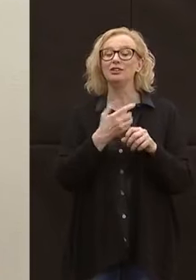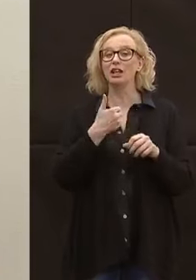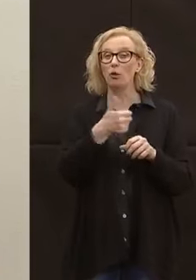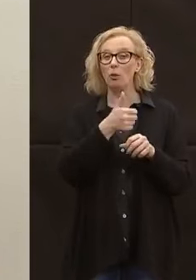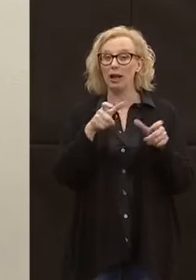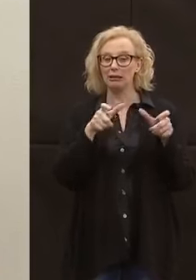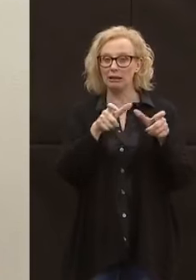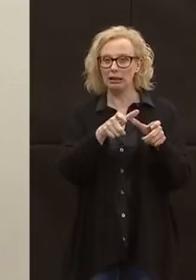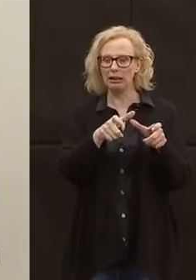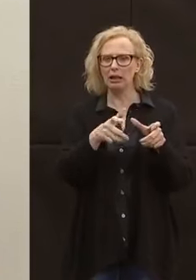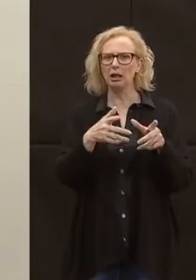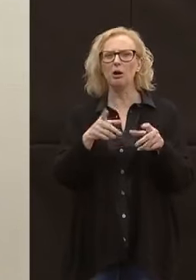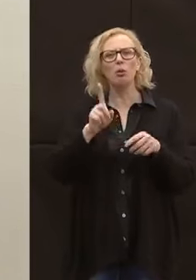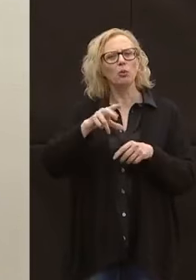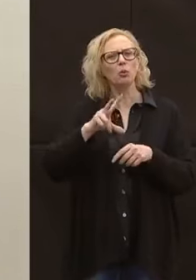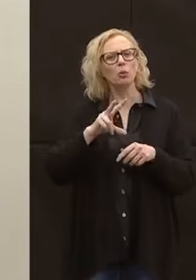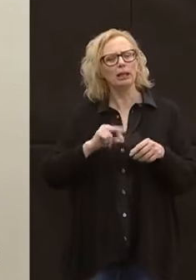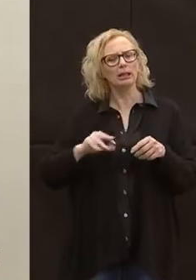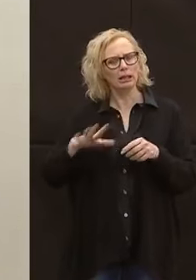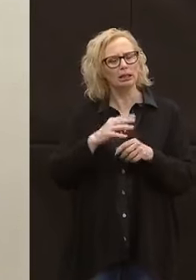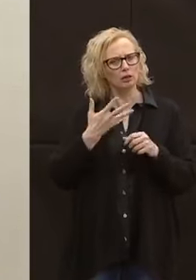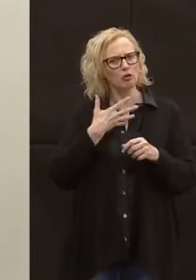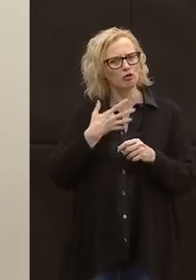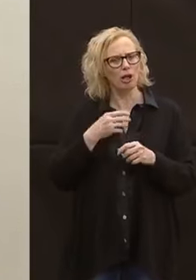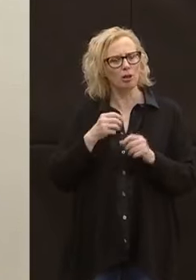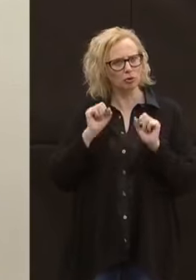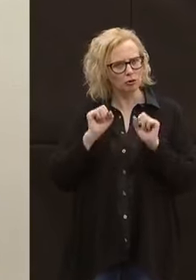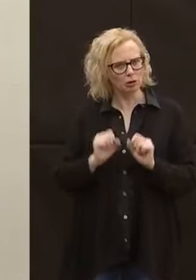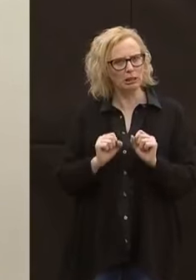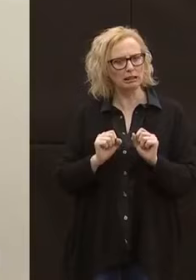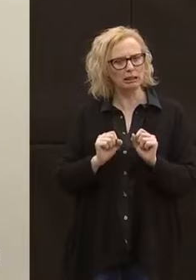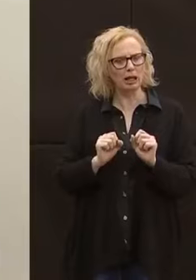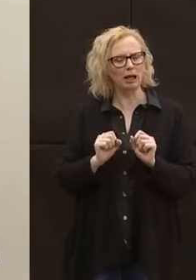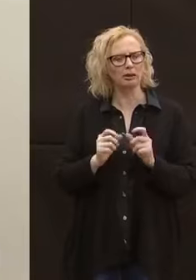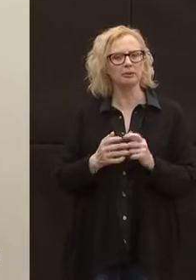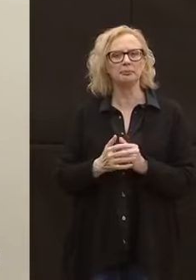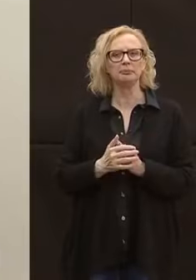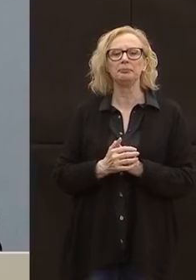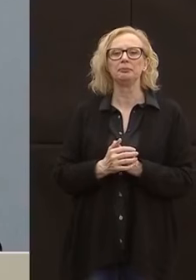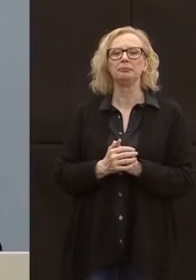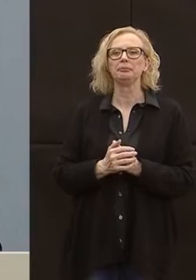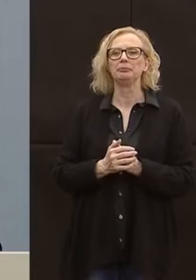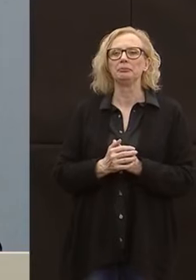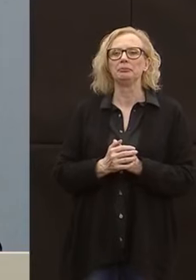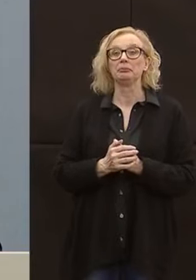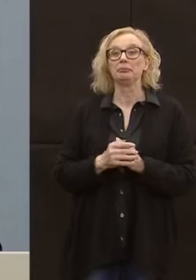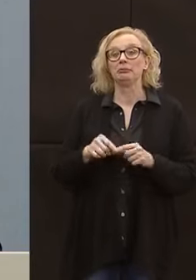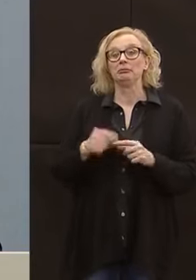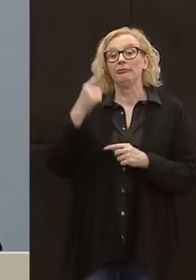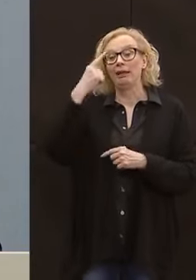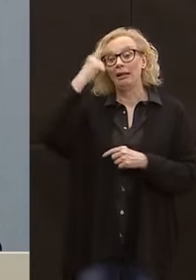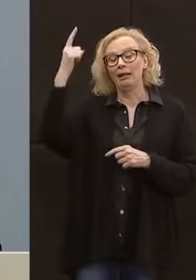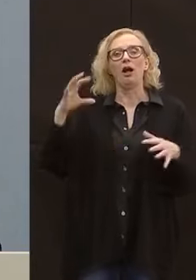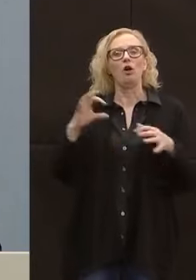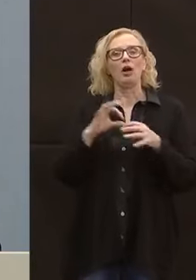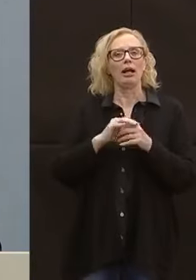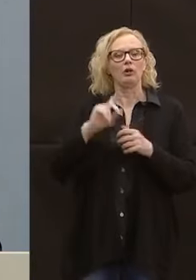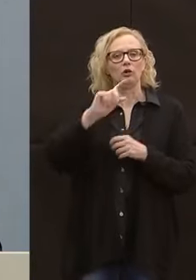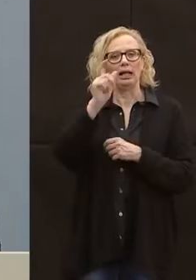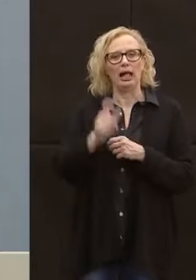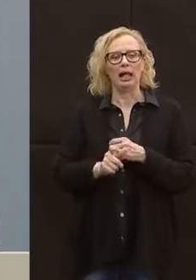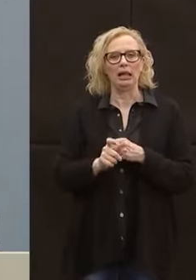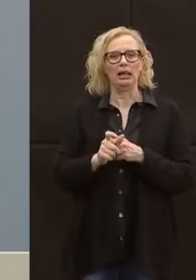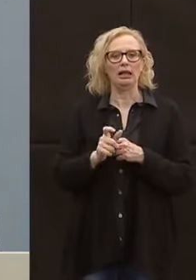Trentino e che portata avrebbe in termini di personale. Questa è un'idea che nasce a livello nazionale, su un